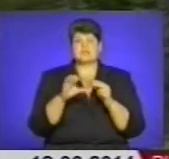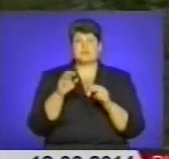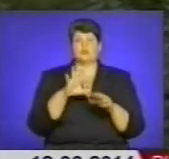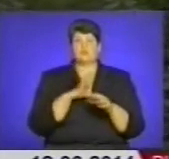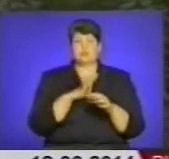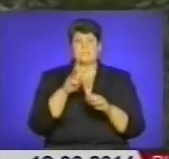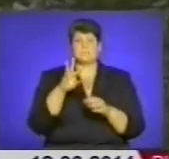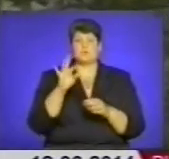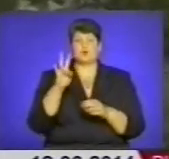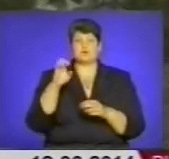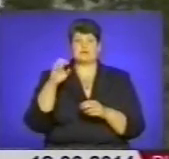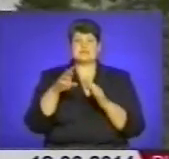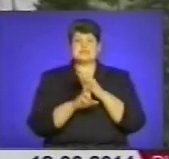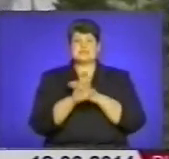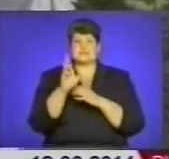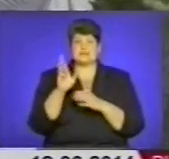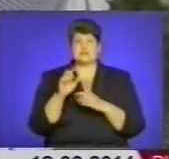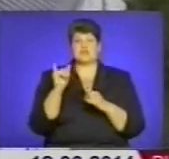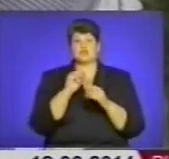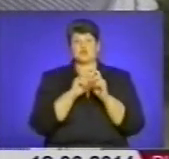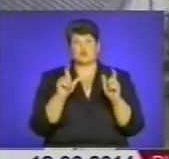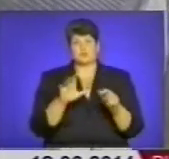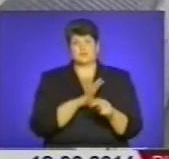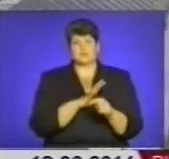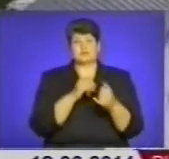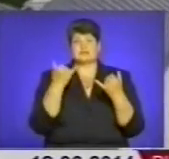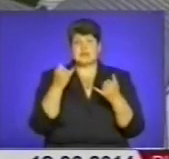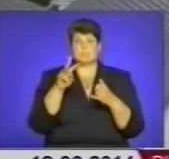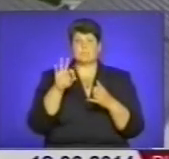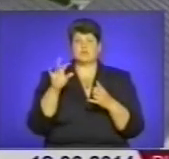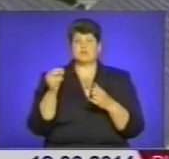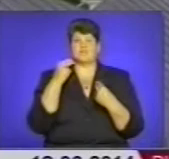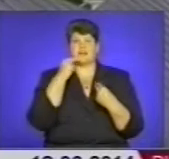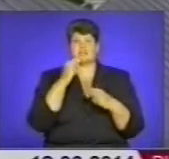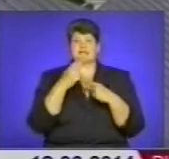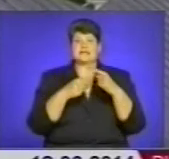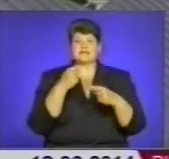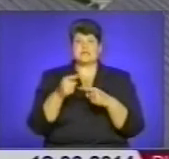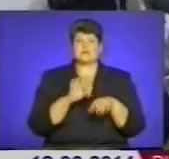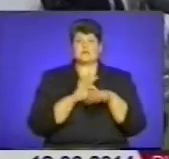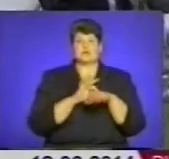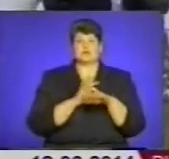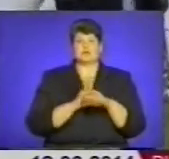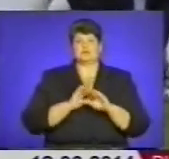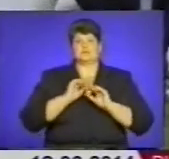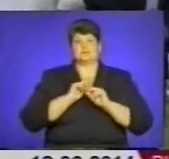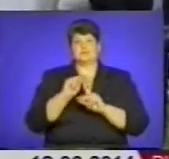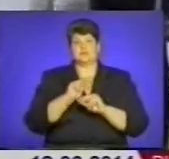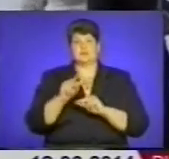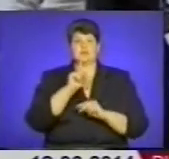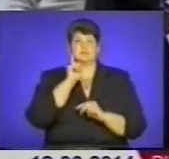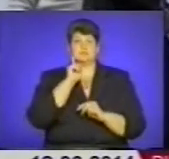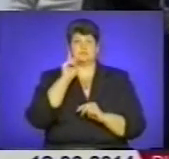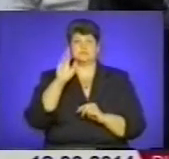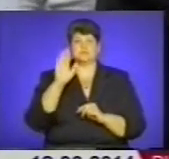непорочного зачаття Пресвятої Діви Марії і школа. Нині монастир у найкращих традиціях проводить реколекції для юних християн. Тут